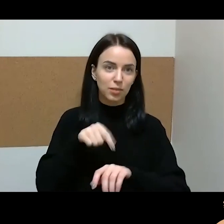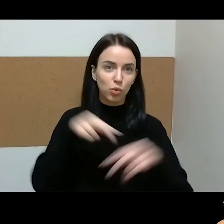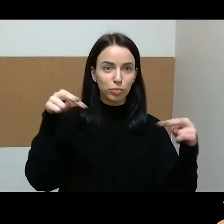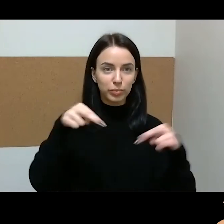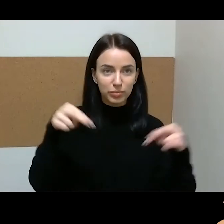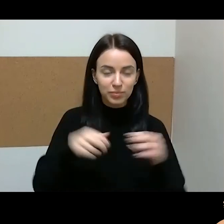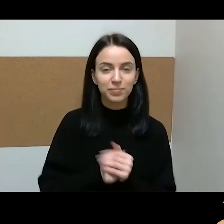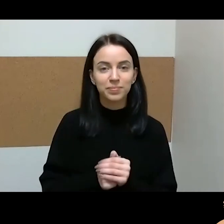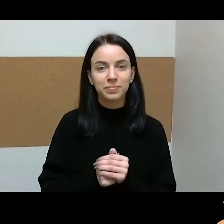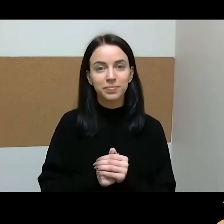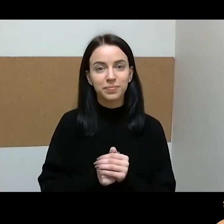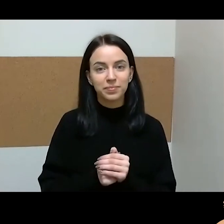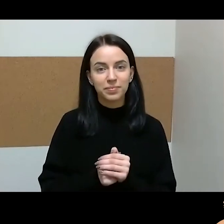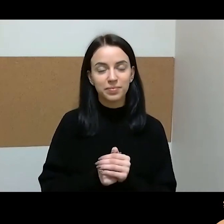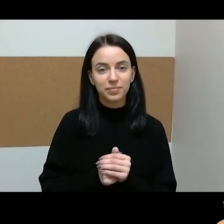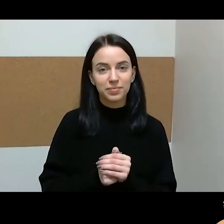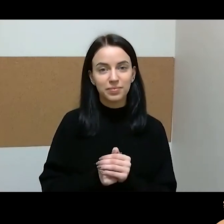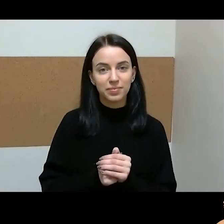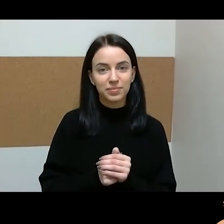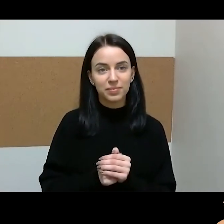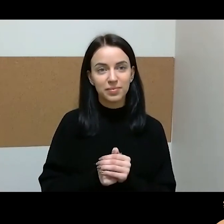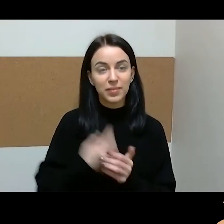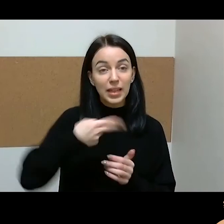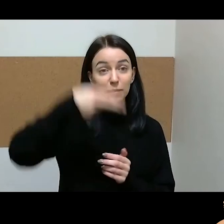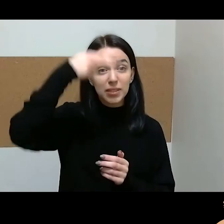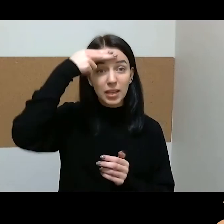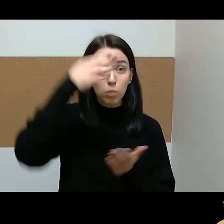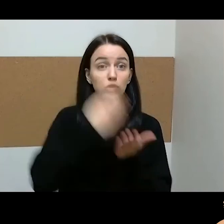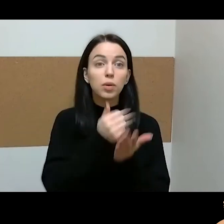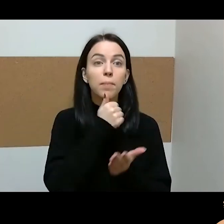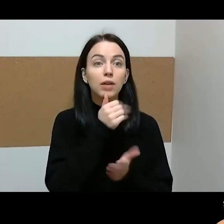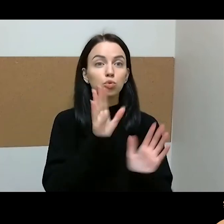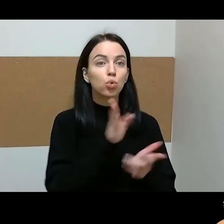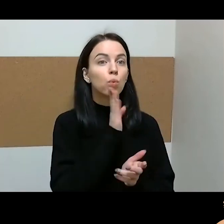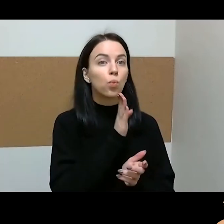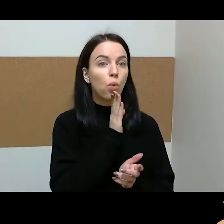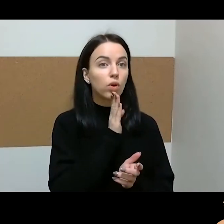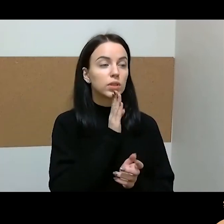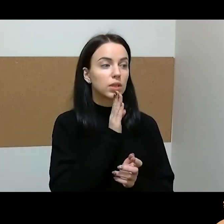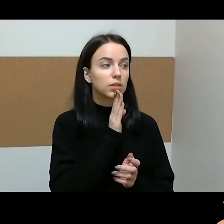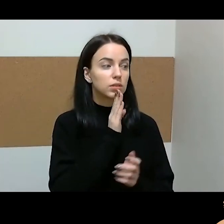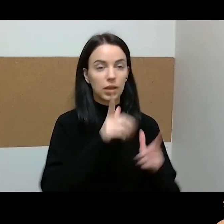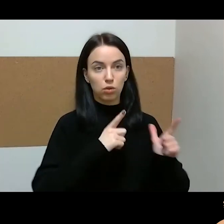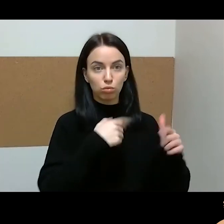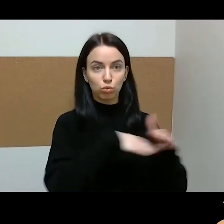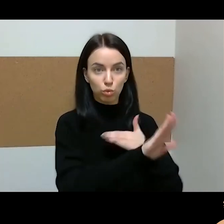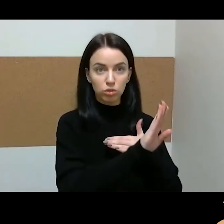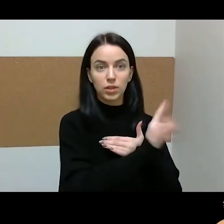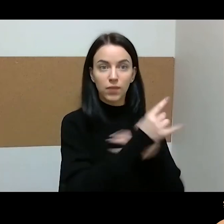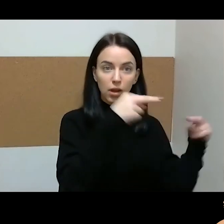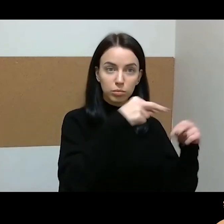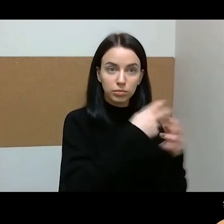tokie gajus, kad moteris iškritus iš darbo rinkos taiga netenka savo kompetencijų. Tai aš kas kartą jau po